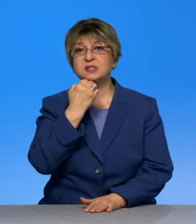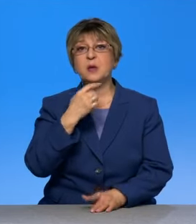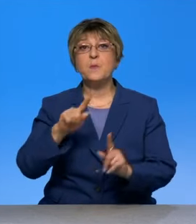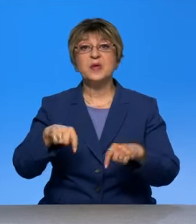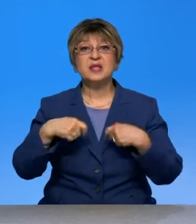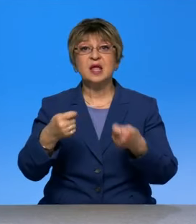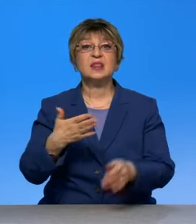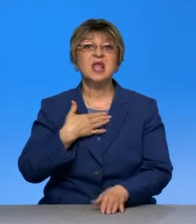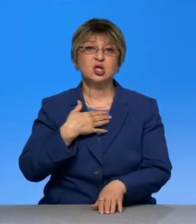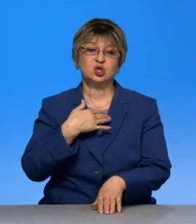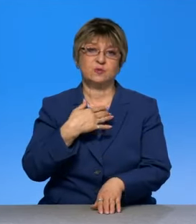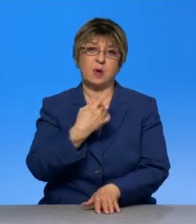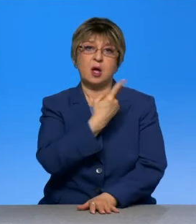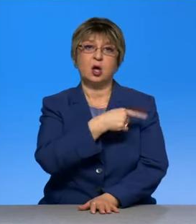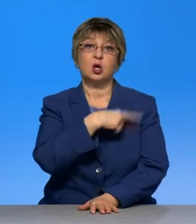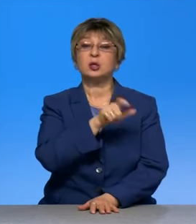нашим докторам,